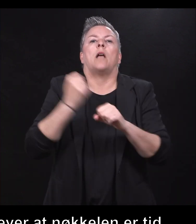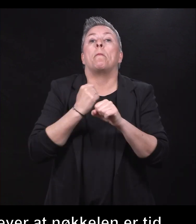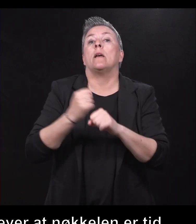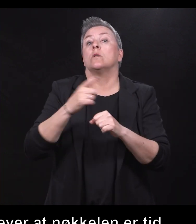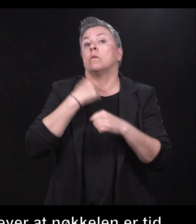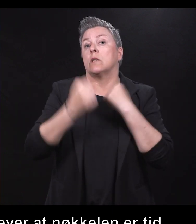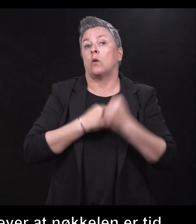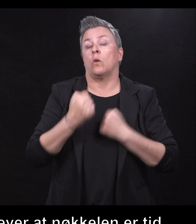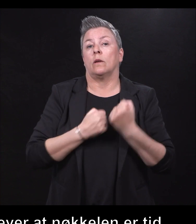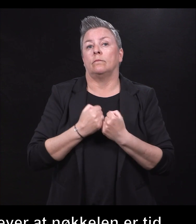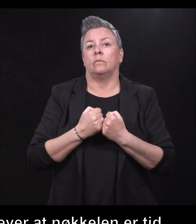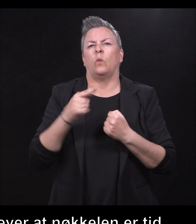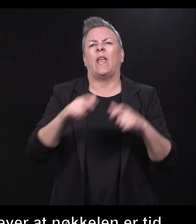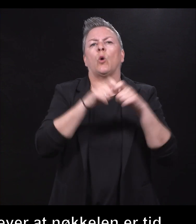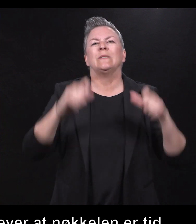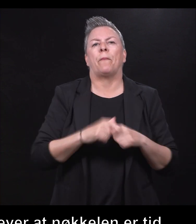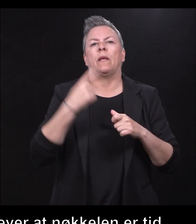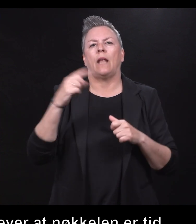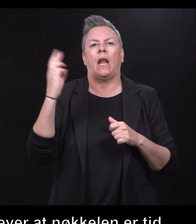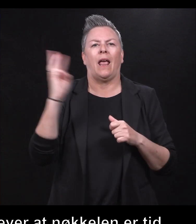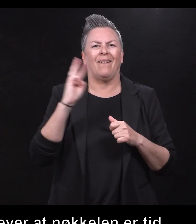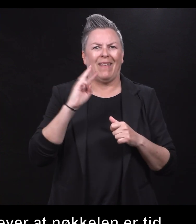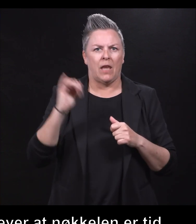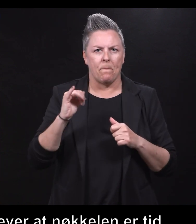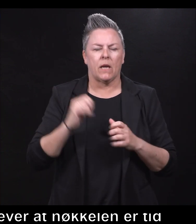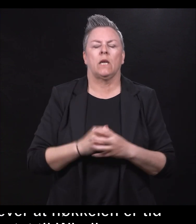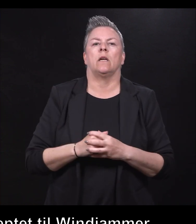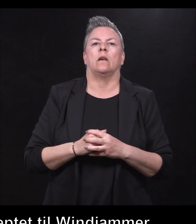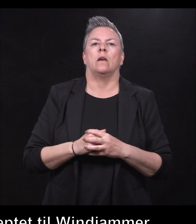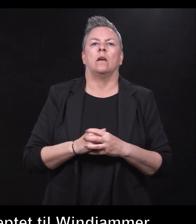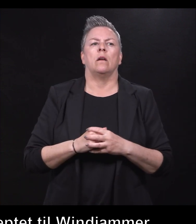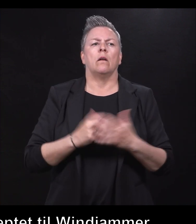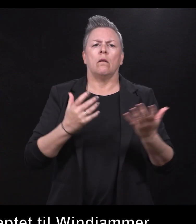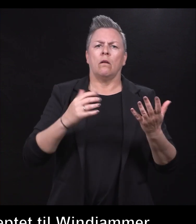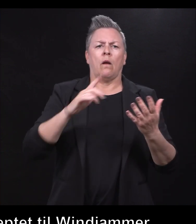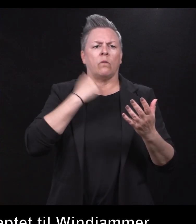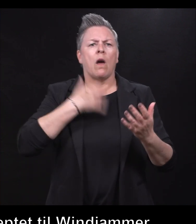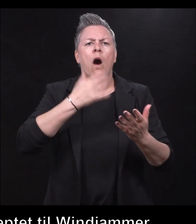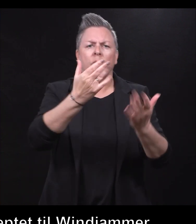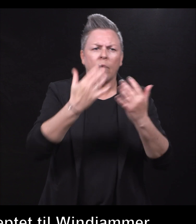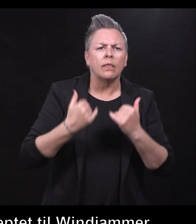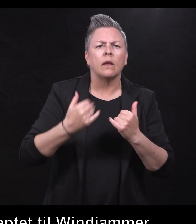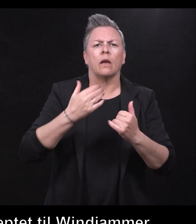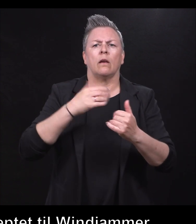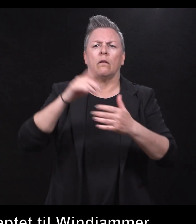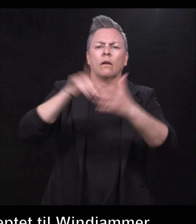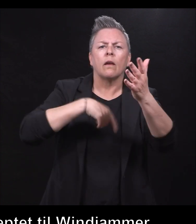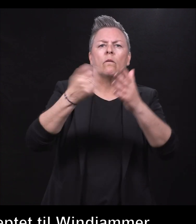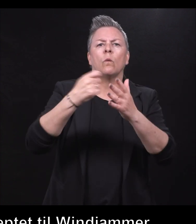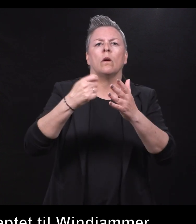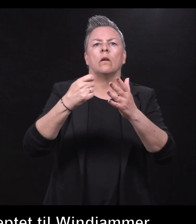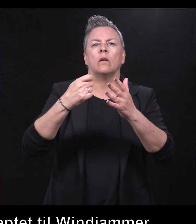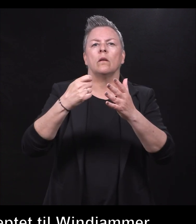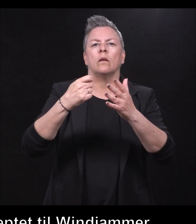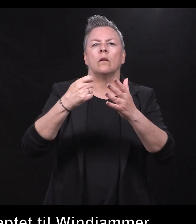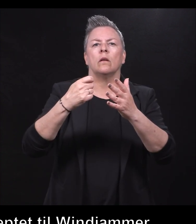konseptet til Windjammer. Det å bli sett og bli stilt forventninger til viktig. Det er en unik arena for veldig konkrete